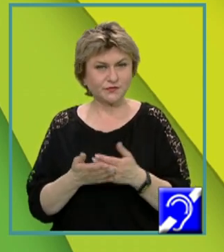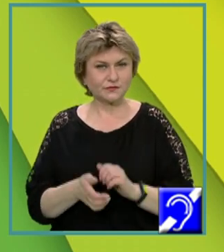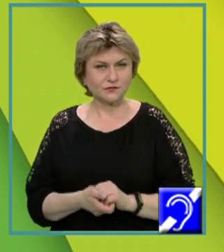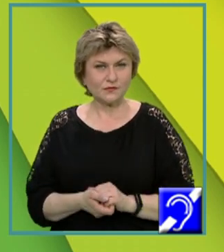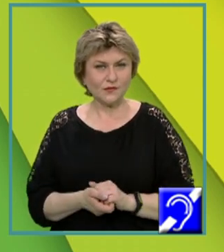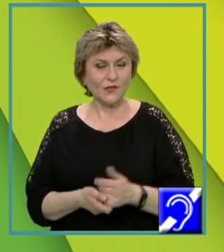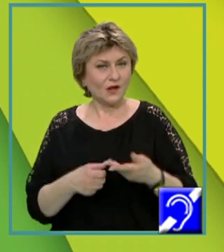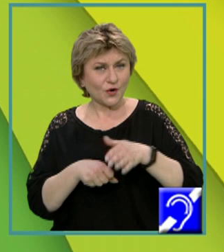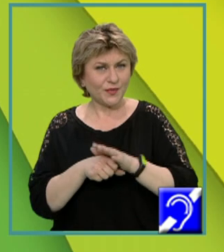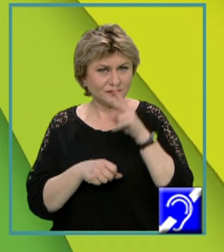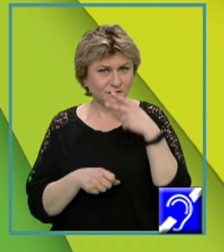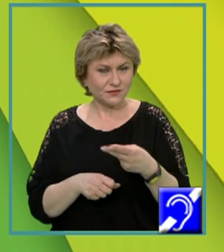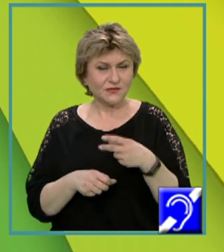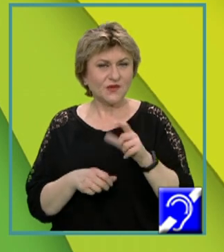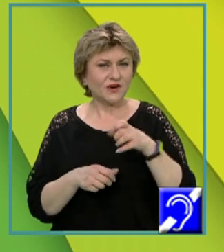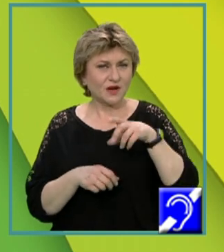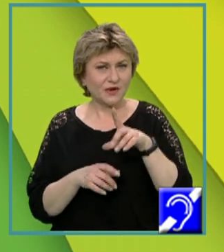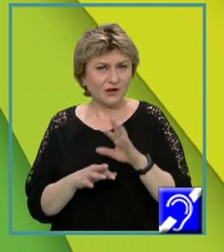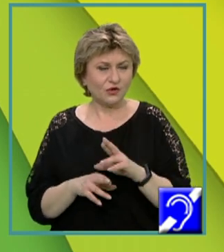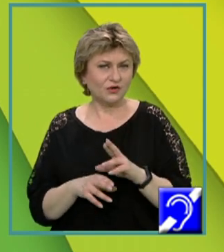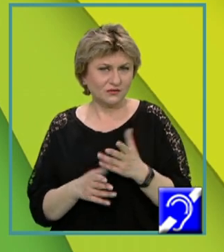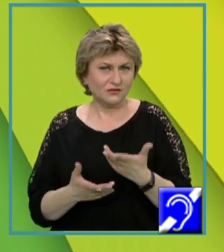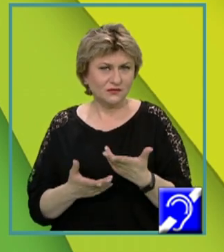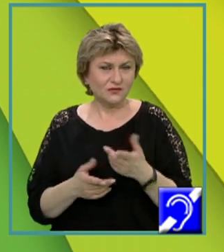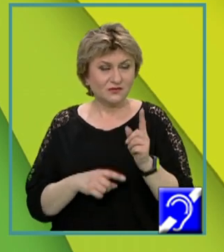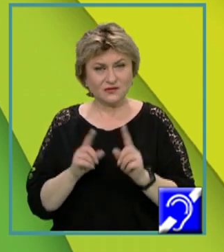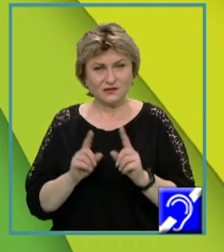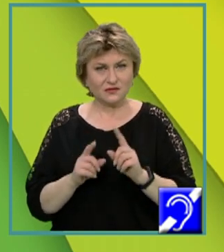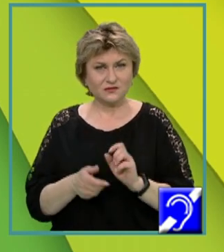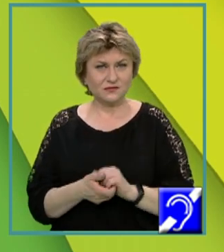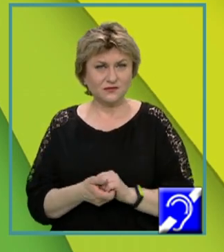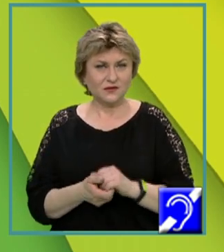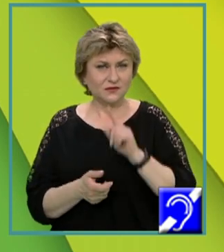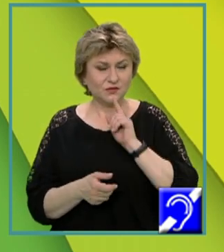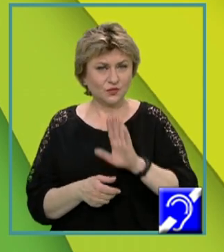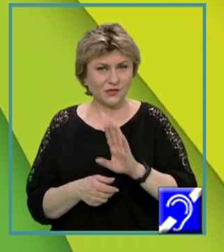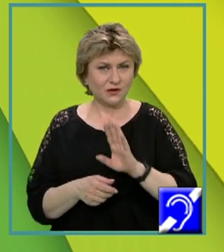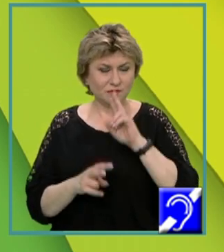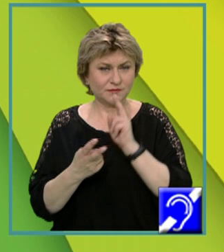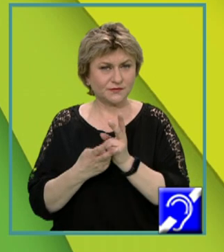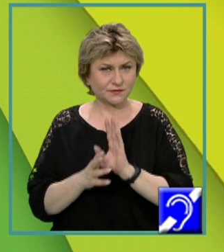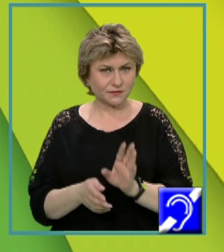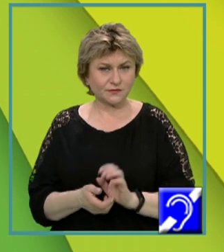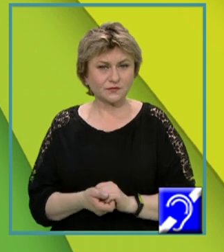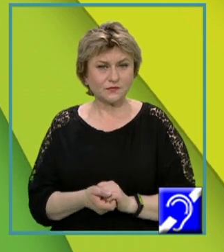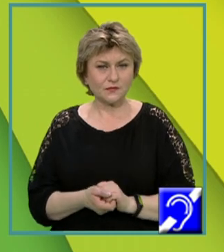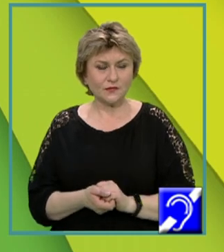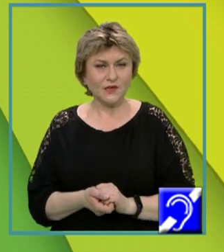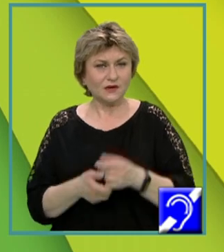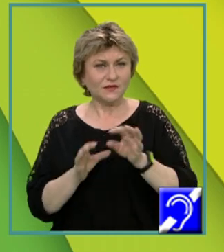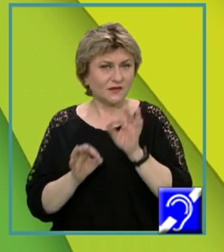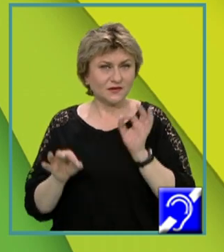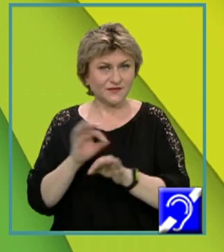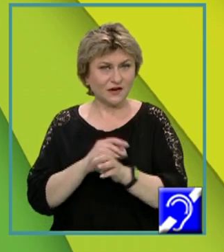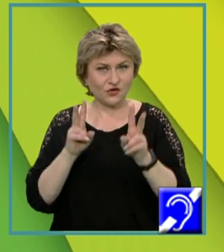acoperă vizibilitatea variabilelor globale dacă numele coincid. Transferul